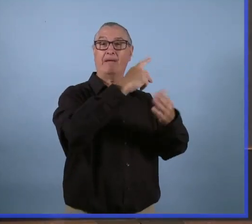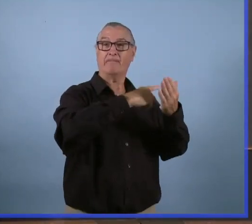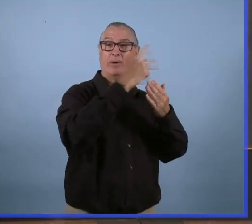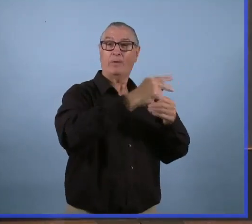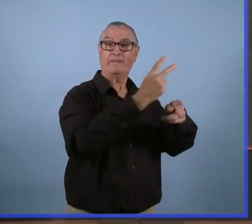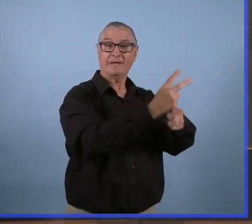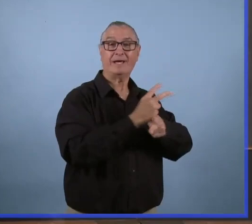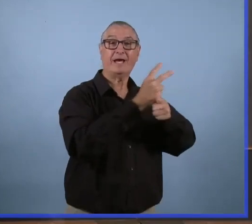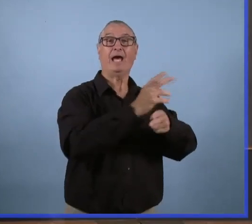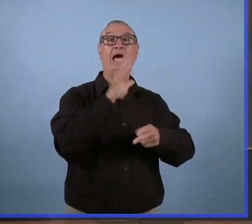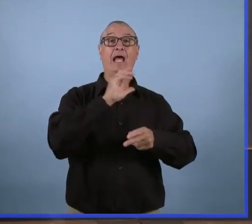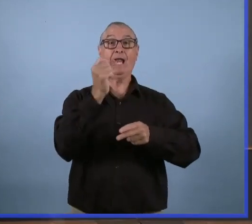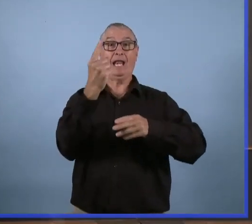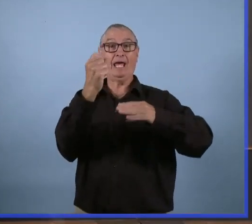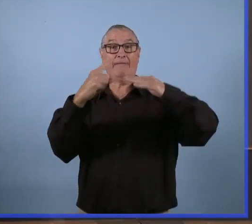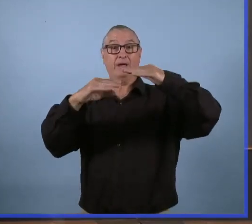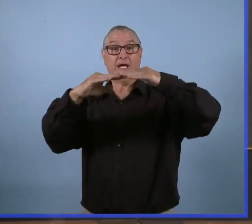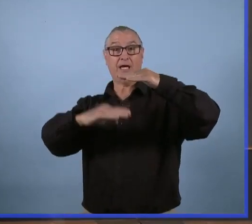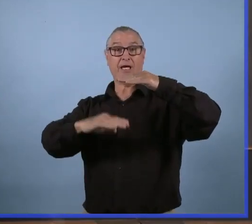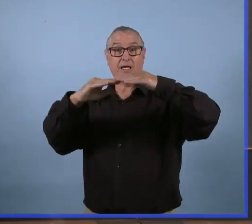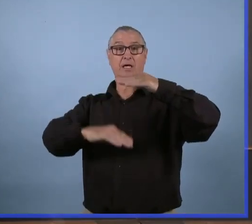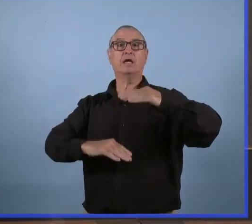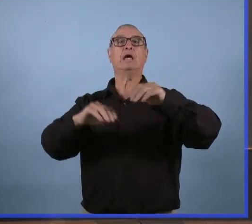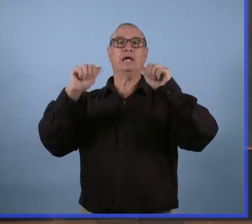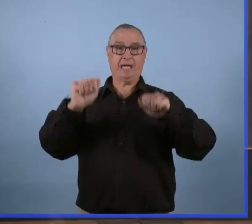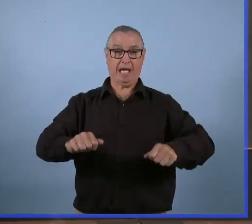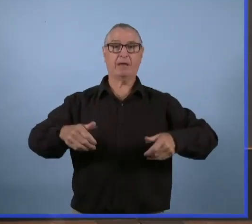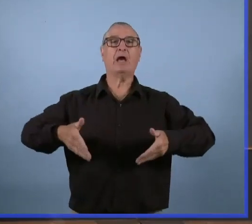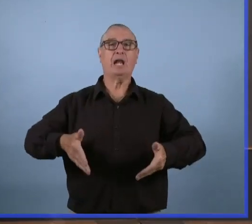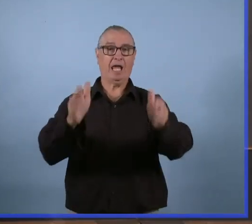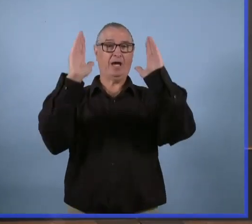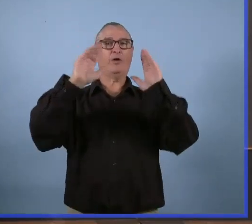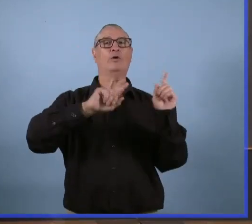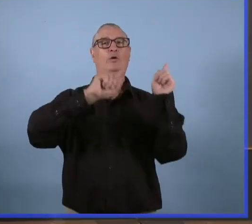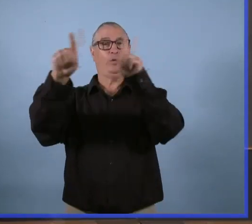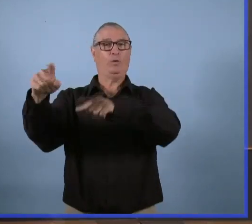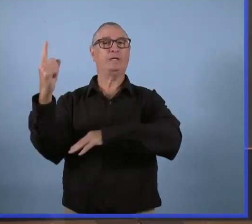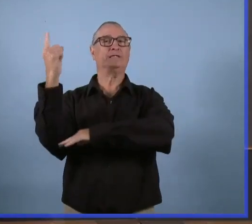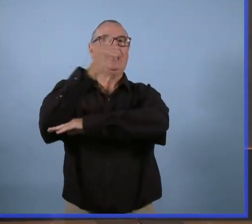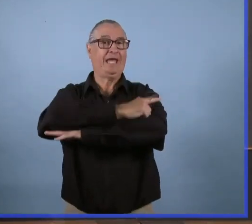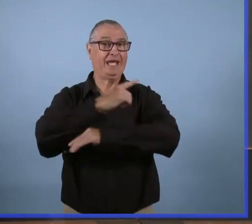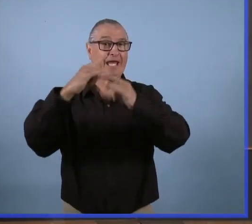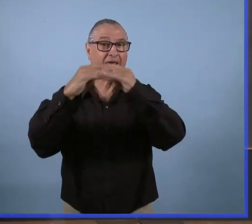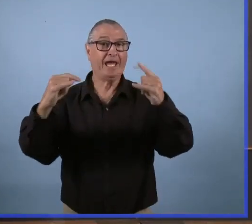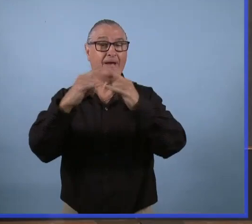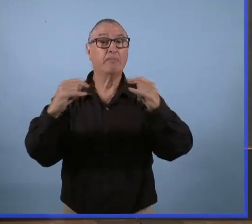pourront rouvrir et fournir des options aux familles.